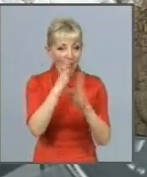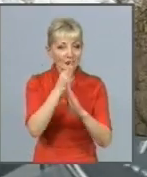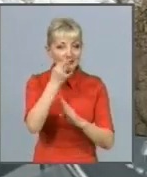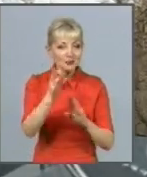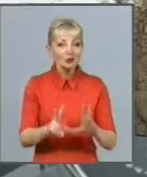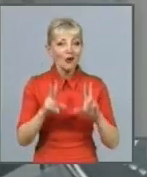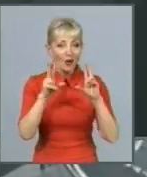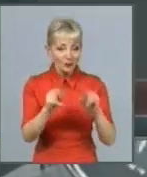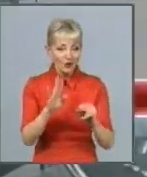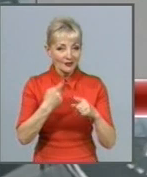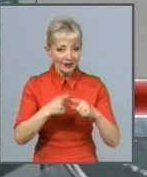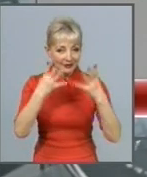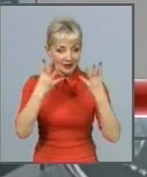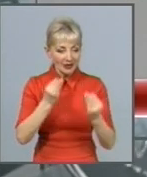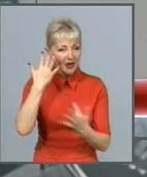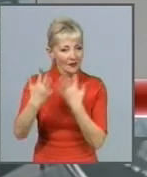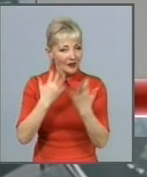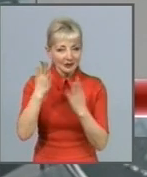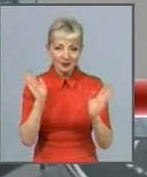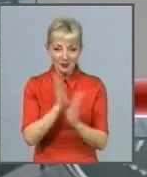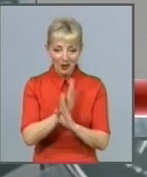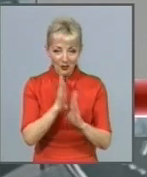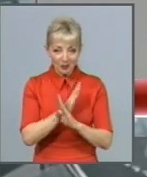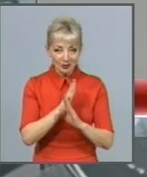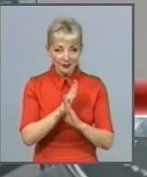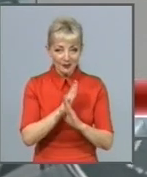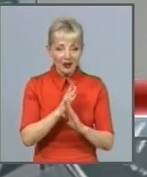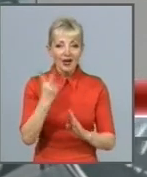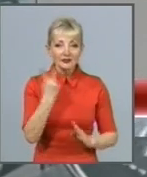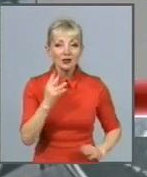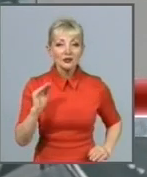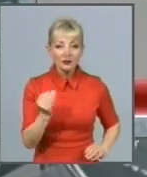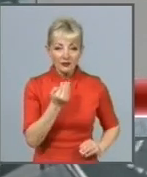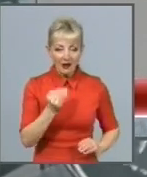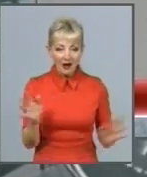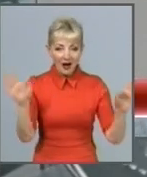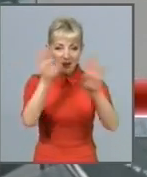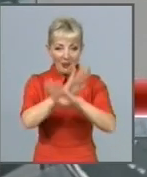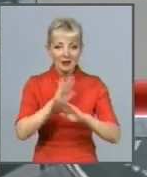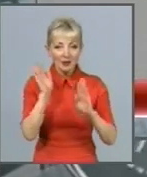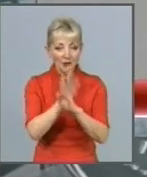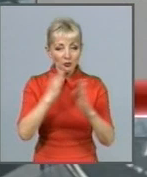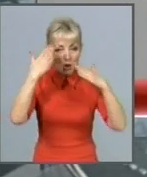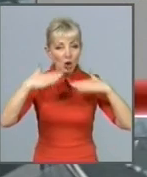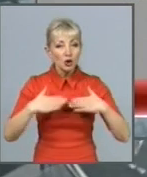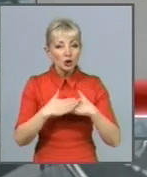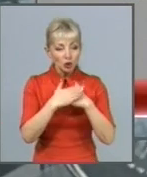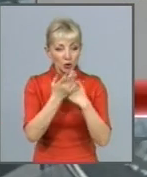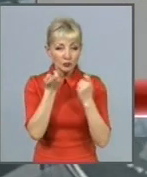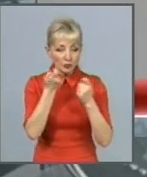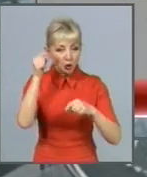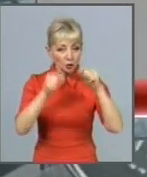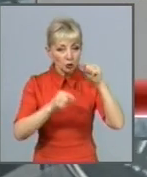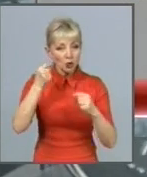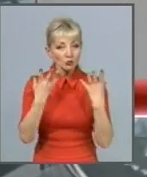вітряну погоду. Другого лютого хмарна погода. Вночі місцями невеликий дощ з мокрим снігом.